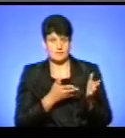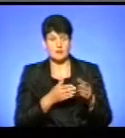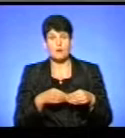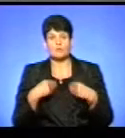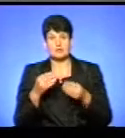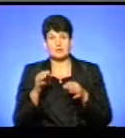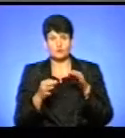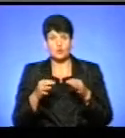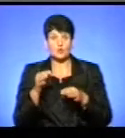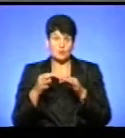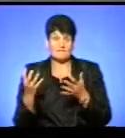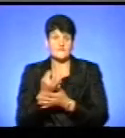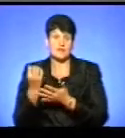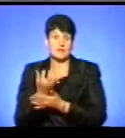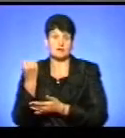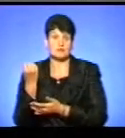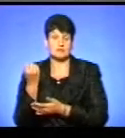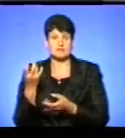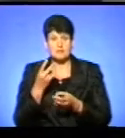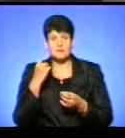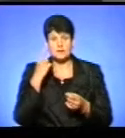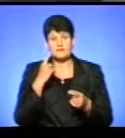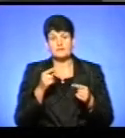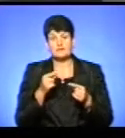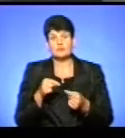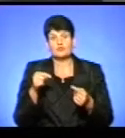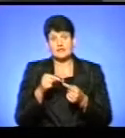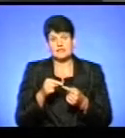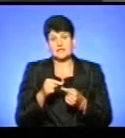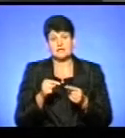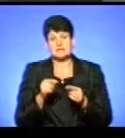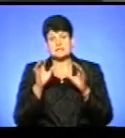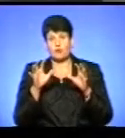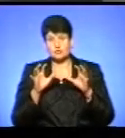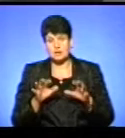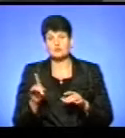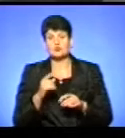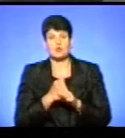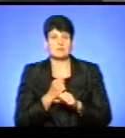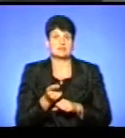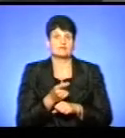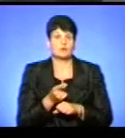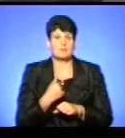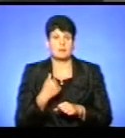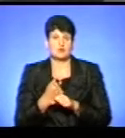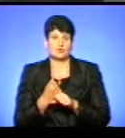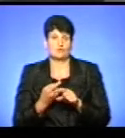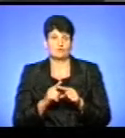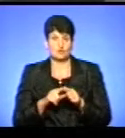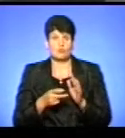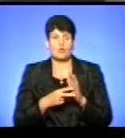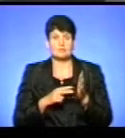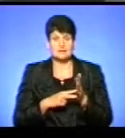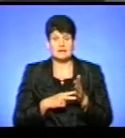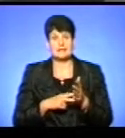в суд і суди виграли. Тобто, перш за все, будемо про те, що треба діяти відповідно до чинного законодавства, що робиться в Тернополі, і ми працюємо в цьому плані і